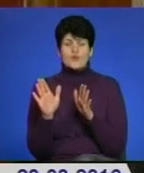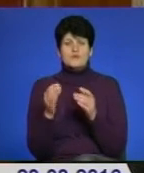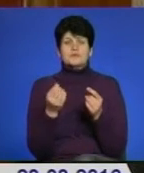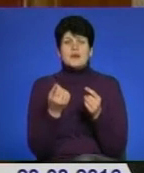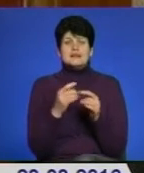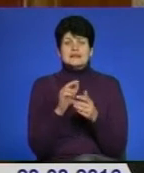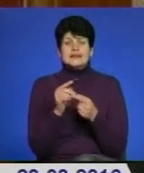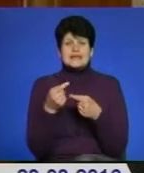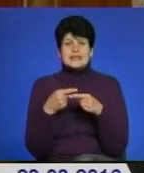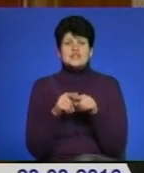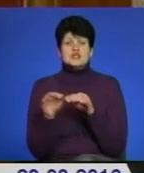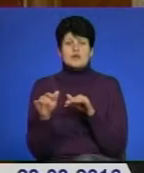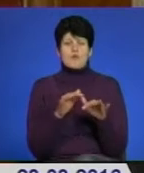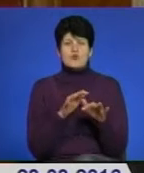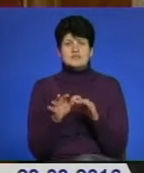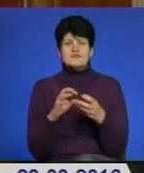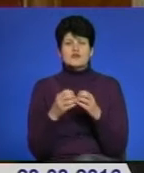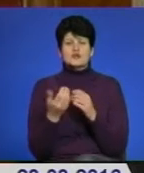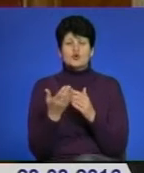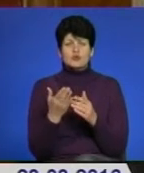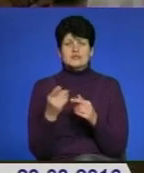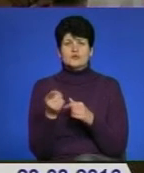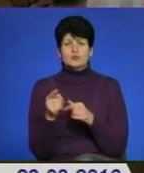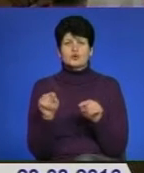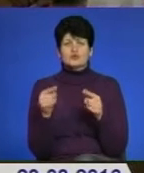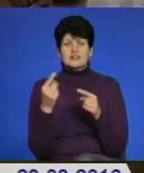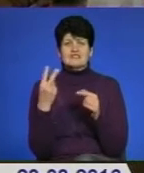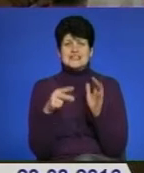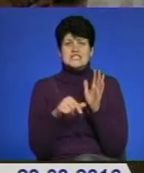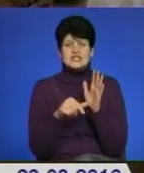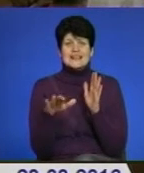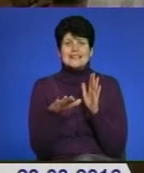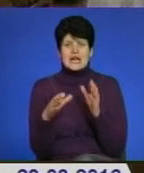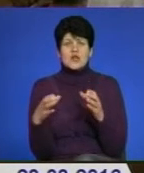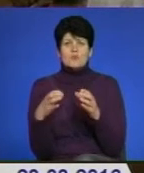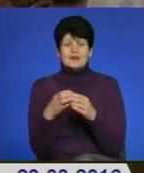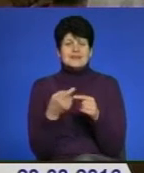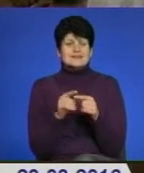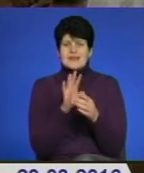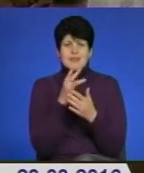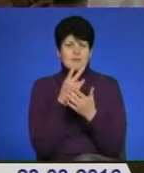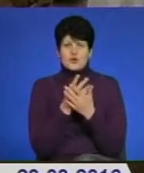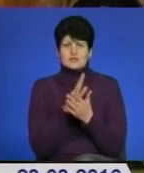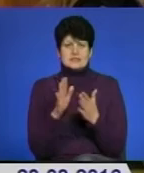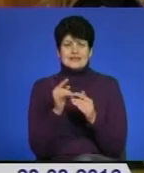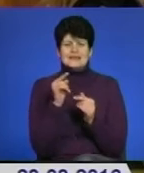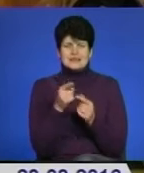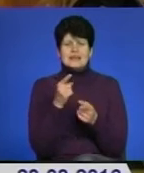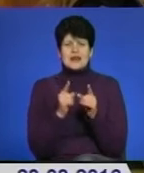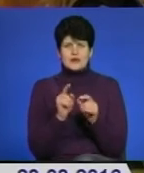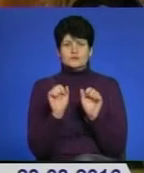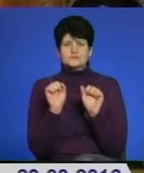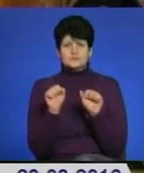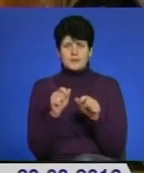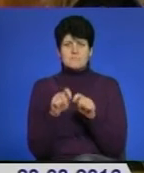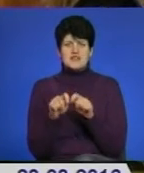технічний процес, в результаті якого на Тернопіллі утворилося 26 територіальних об'єднань, це ще не показник. Їхню реальну спроможність